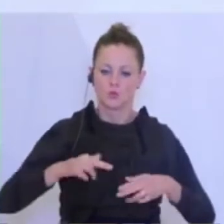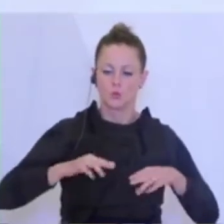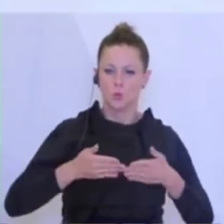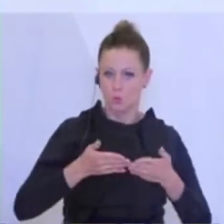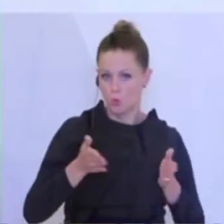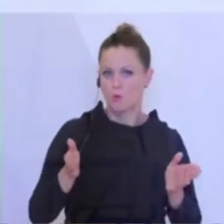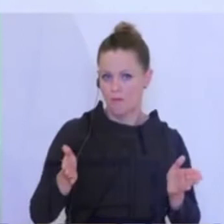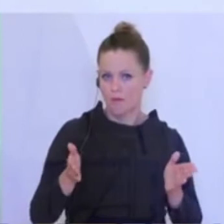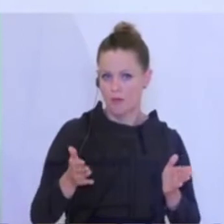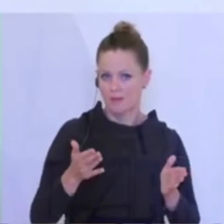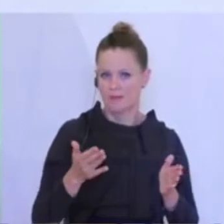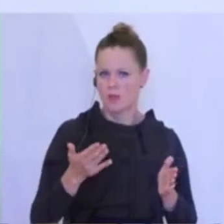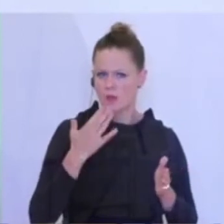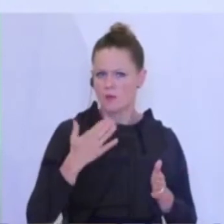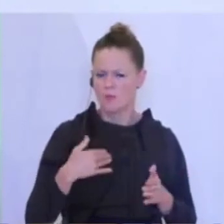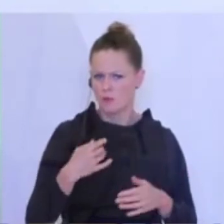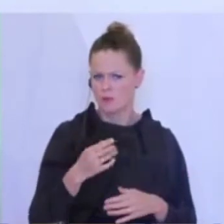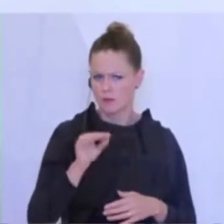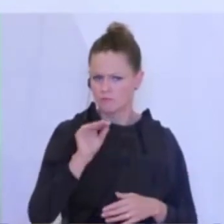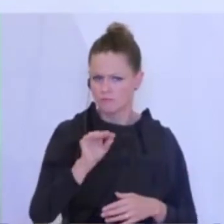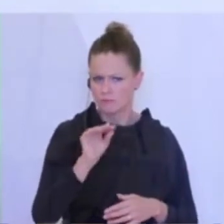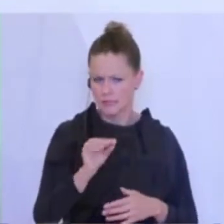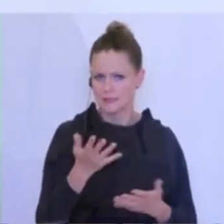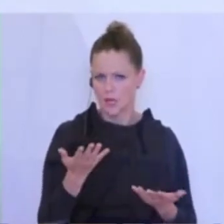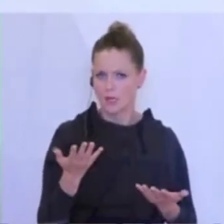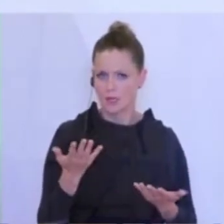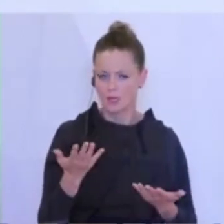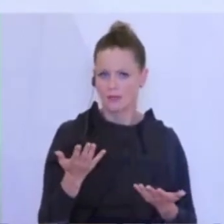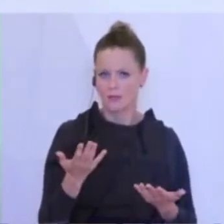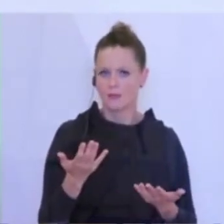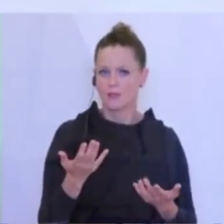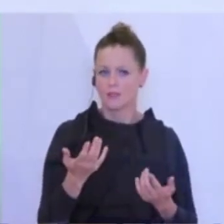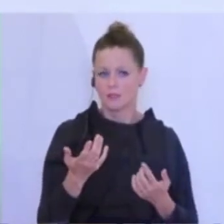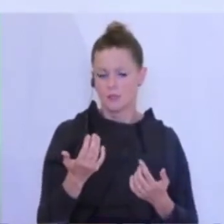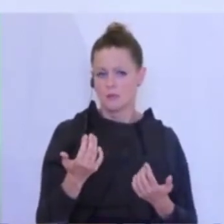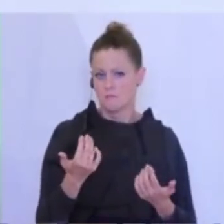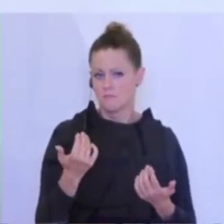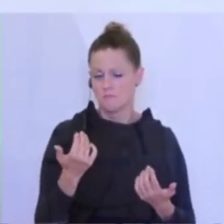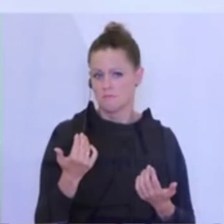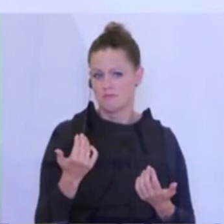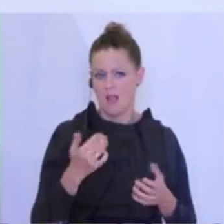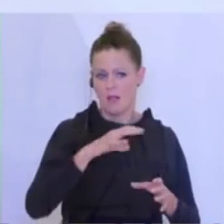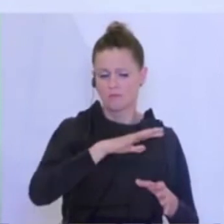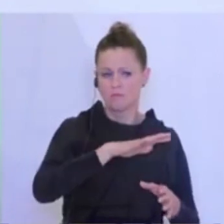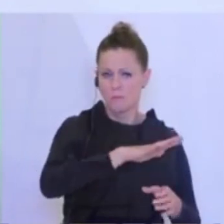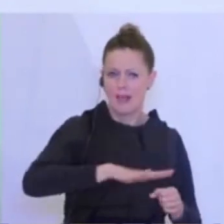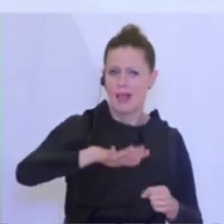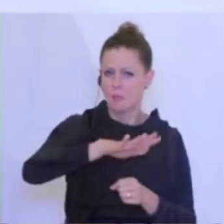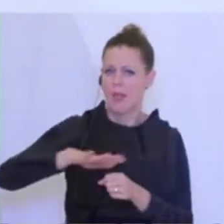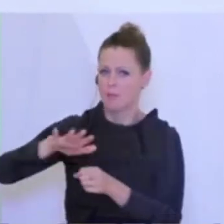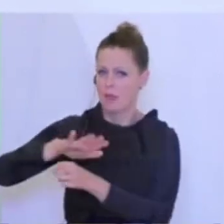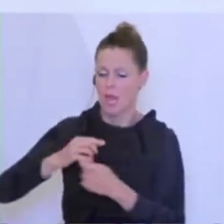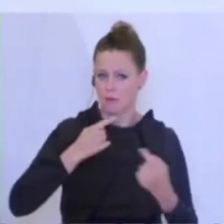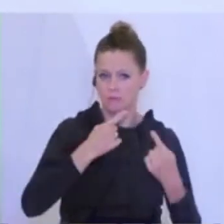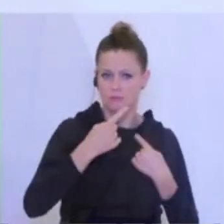möchte ich schon auf die Gespräche verweisen, die es hier bei den zuständigen Sektionen gibt.